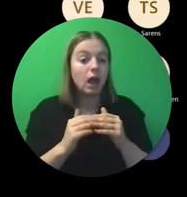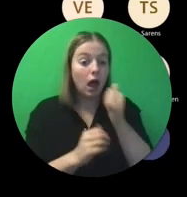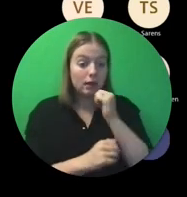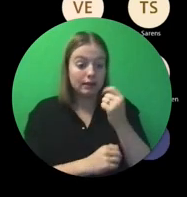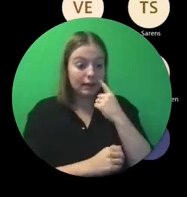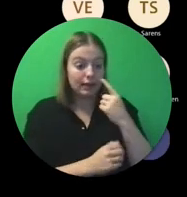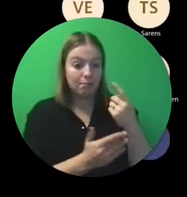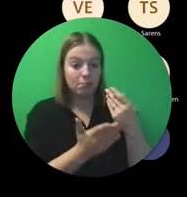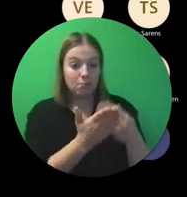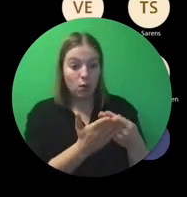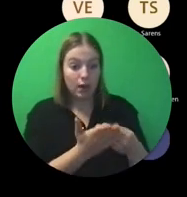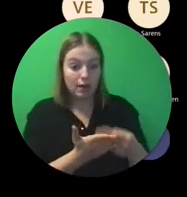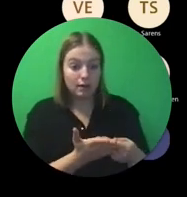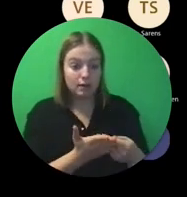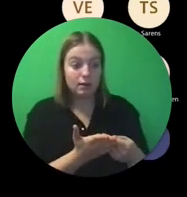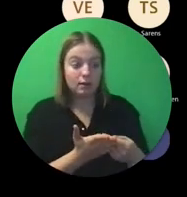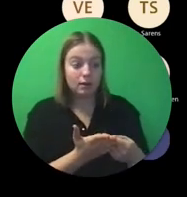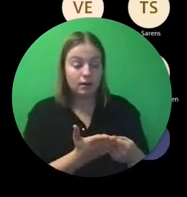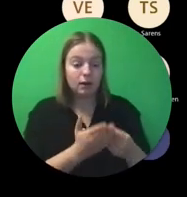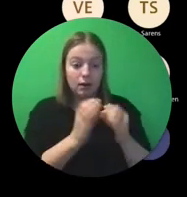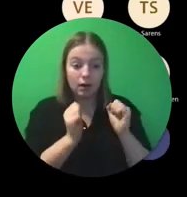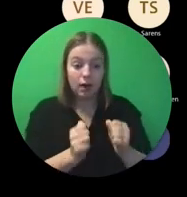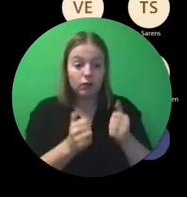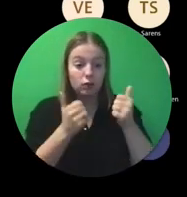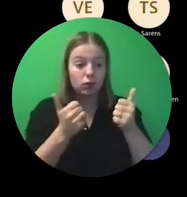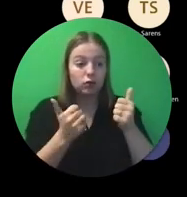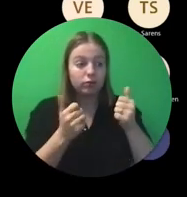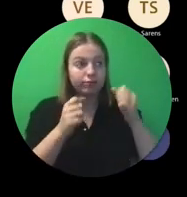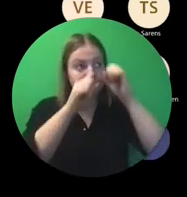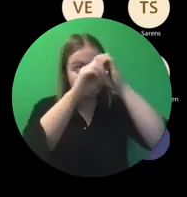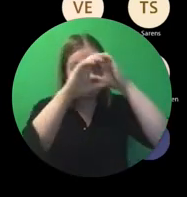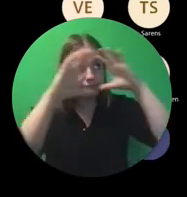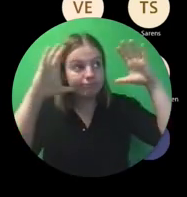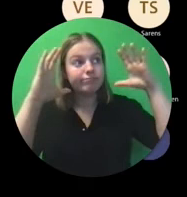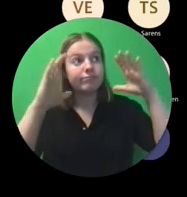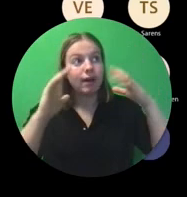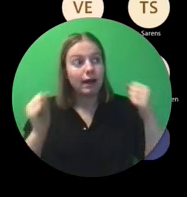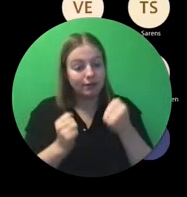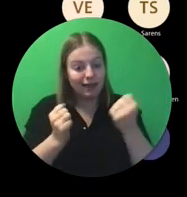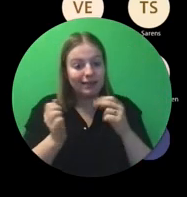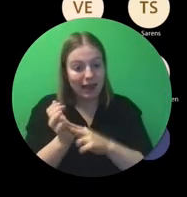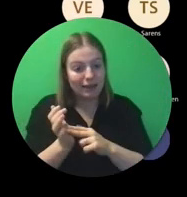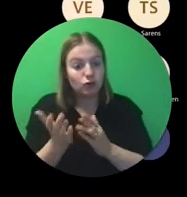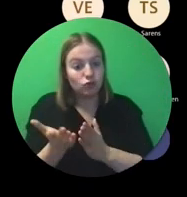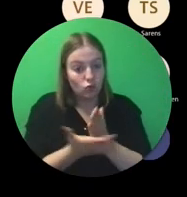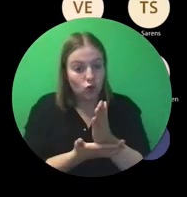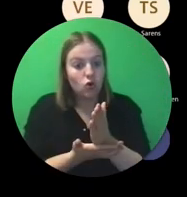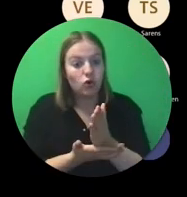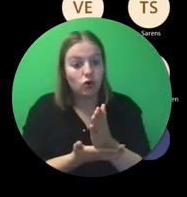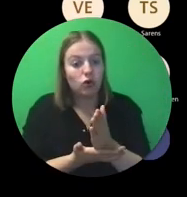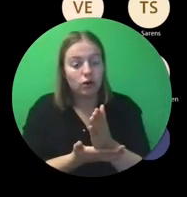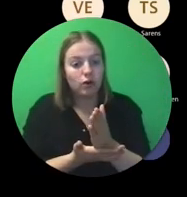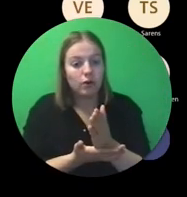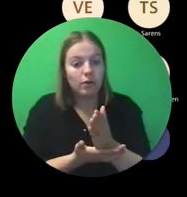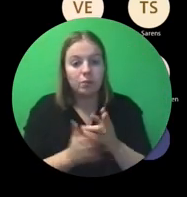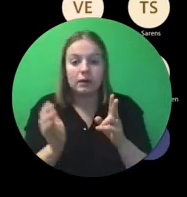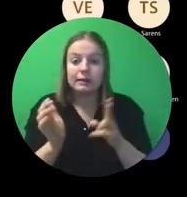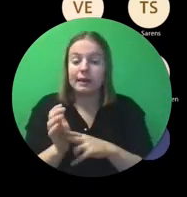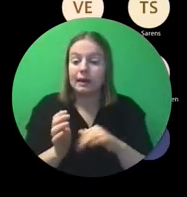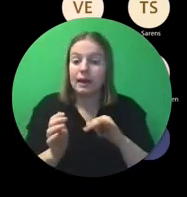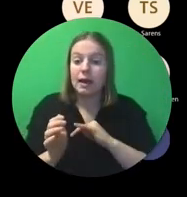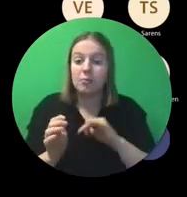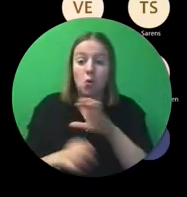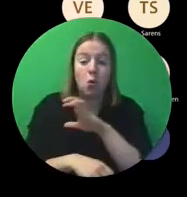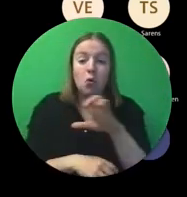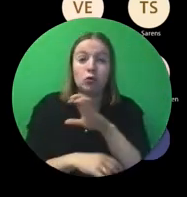voldoende vaststellen dat de activiteit inderdaad heeft plaatsgevonden. Er zullen honderden soorten